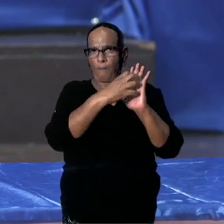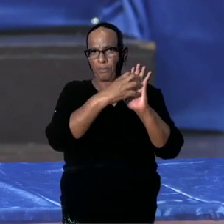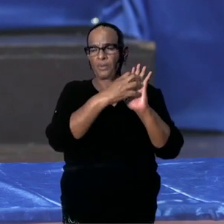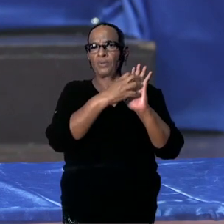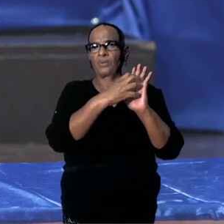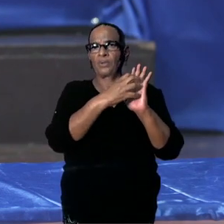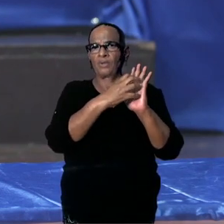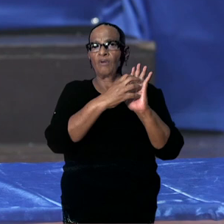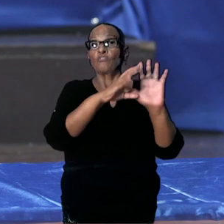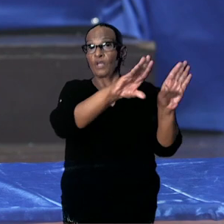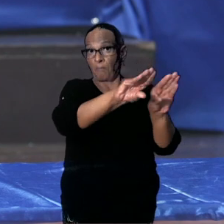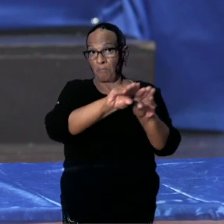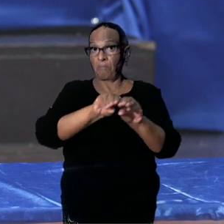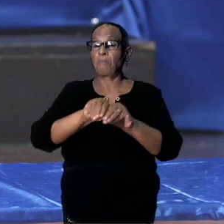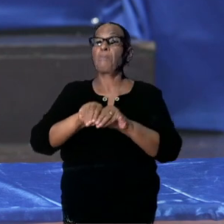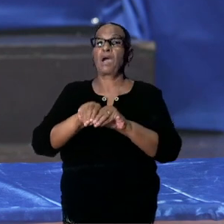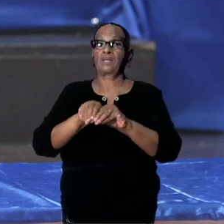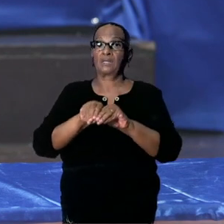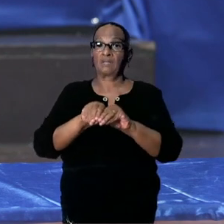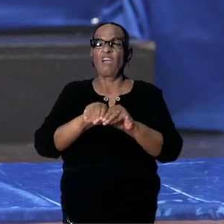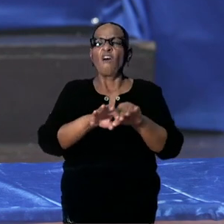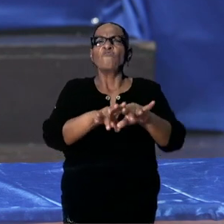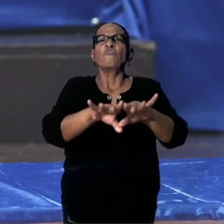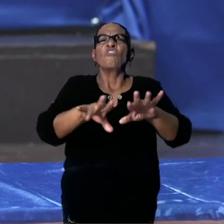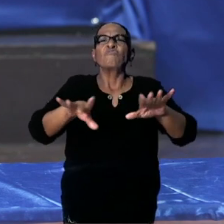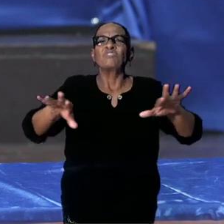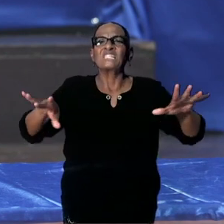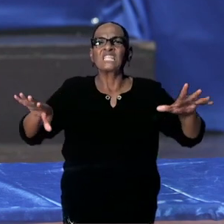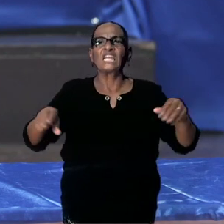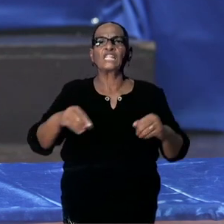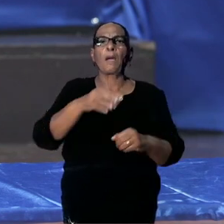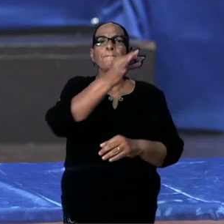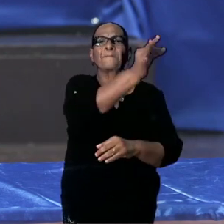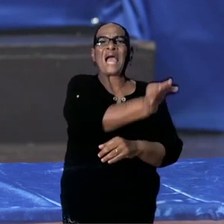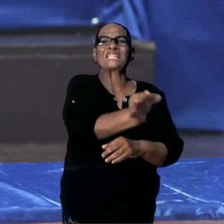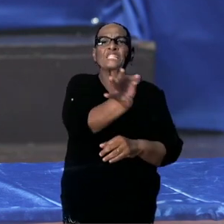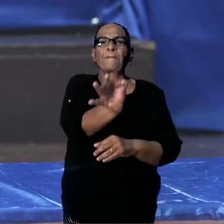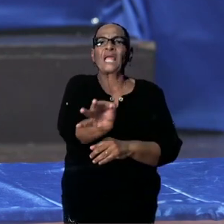of de maatregelen voor de verschillende destinaties.